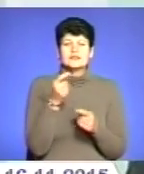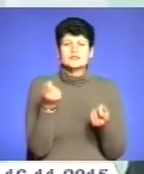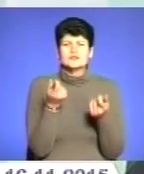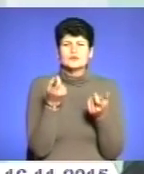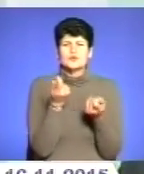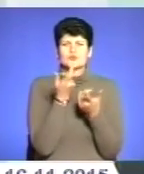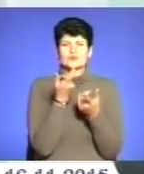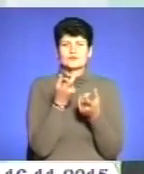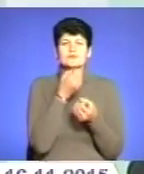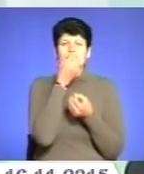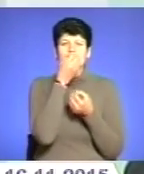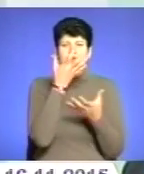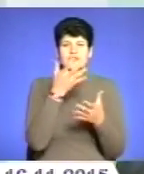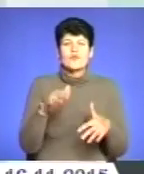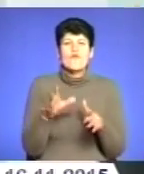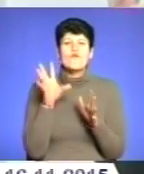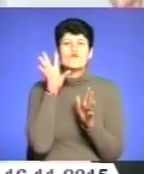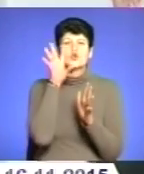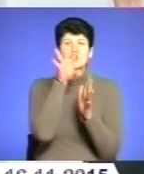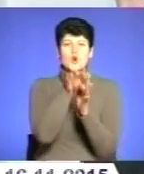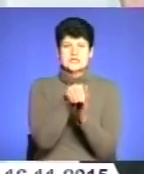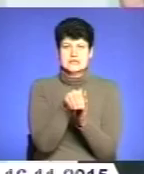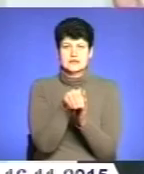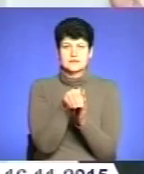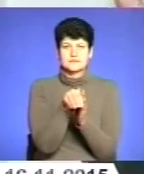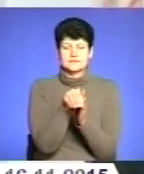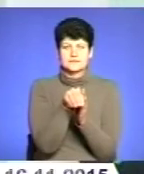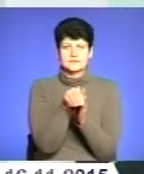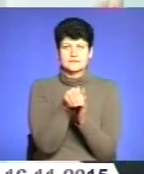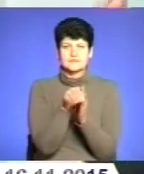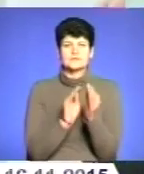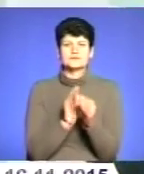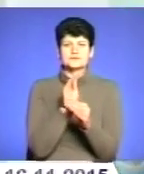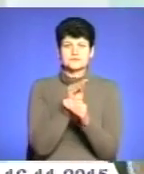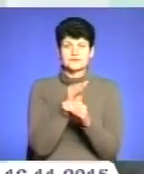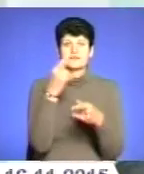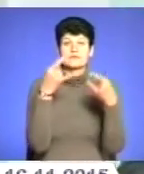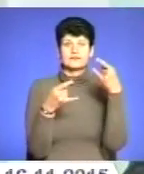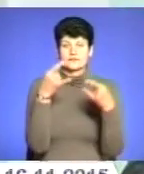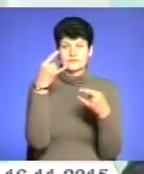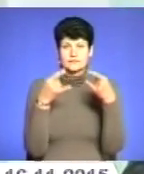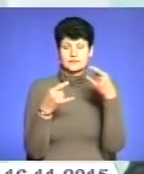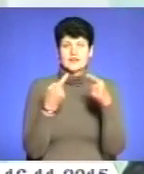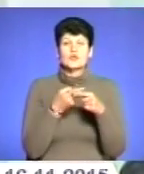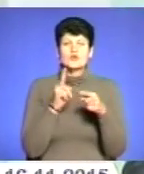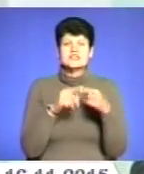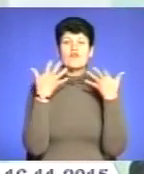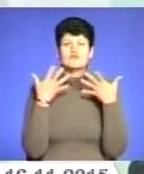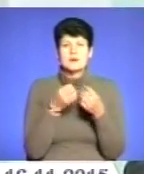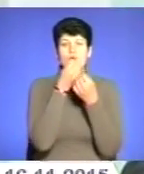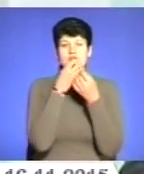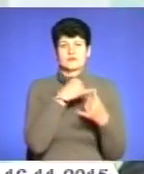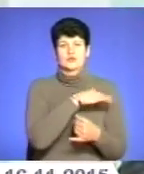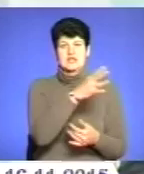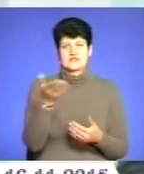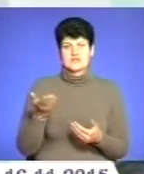долю оптимізму вносите на екран, то це вже є позитивно для нас всіх.